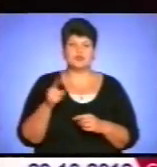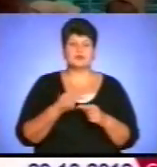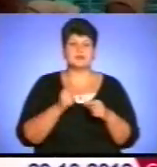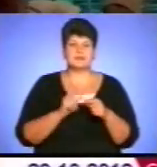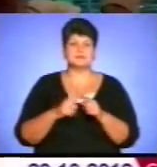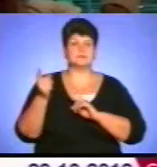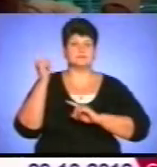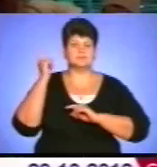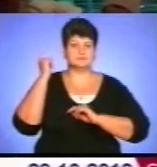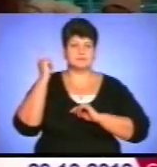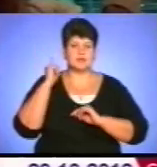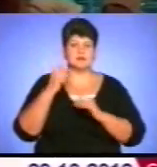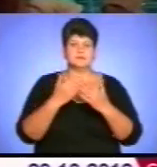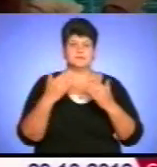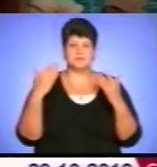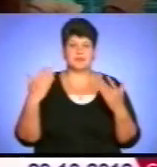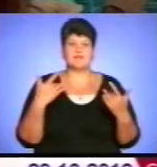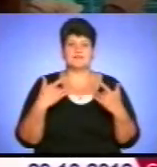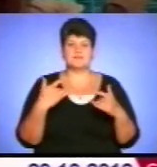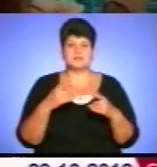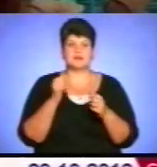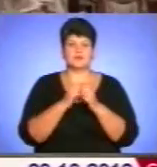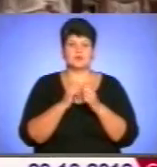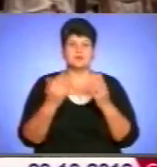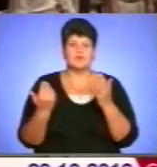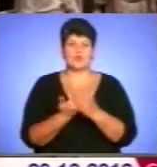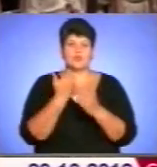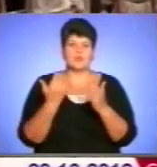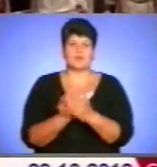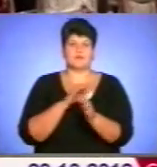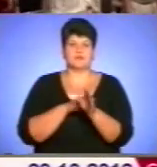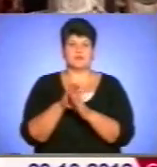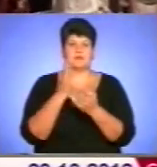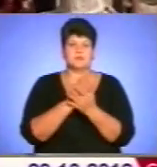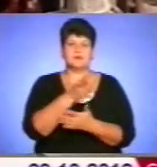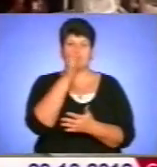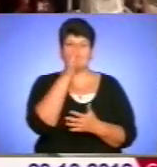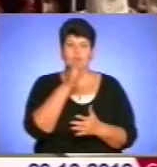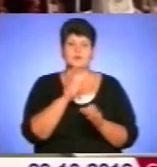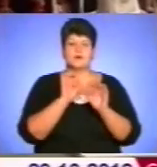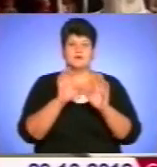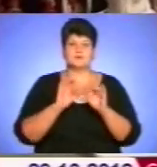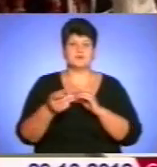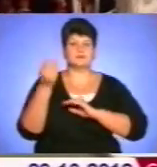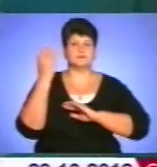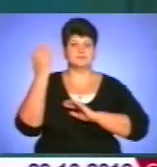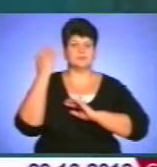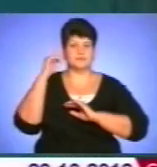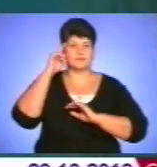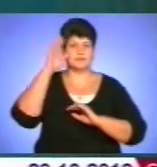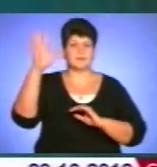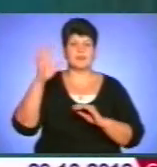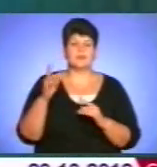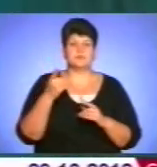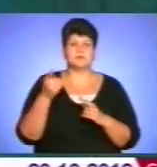українського театру, вистава щоразу постає у новому виконанні. Вона несе гумор, розповіді про славне минуле наших пращурів,